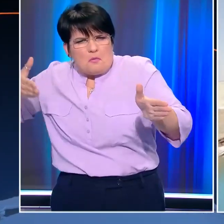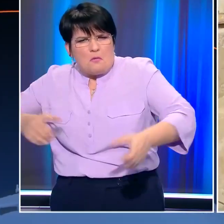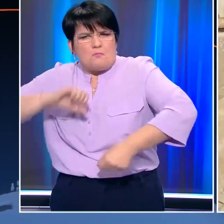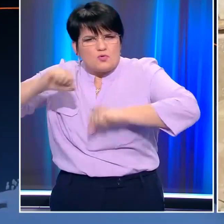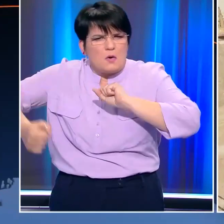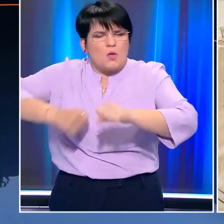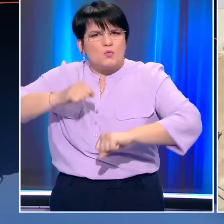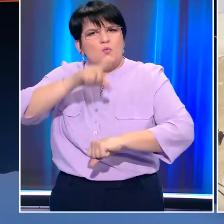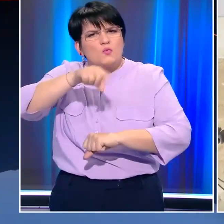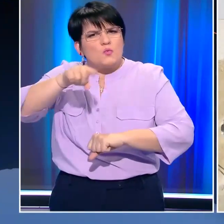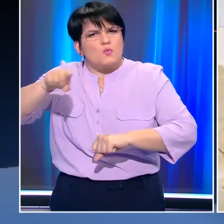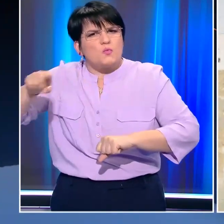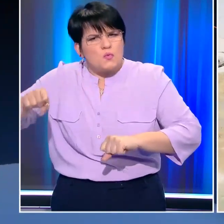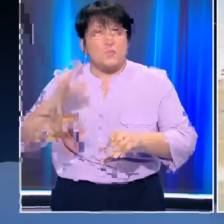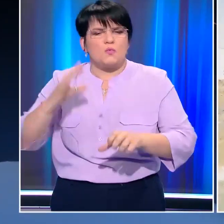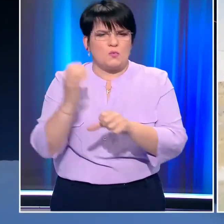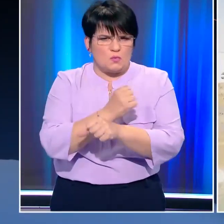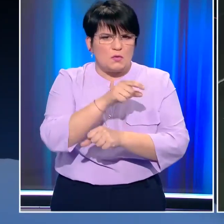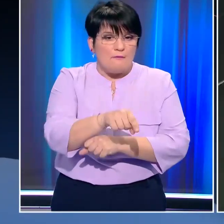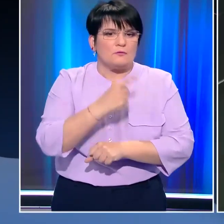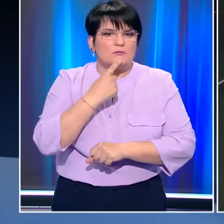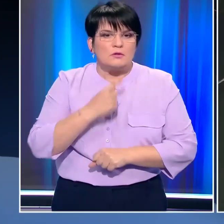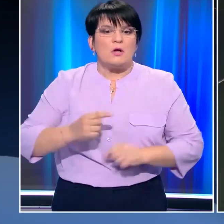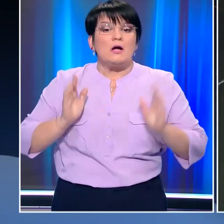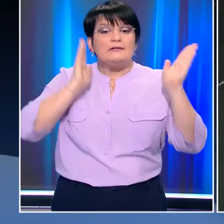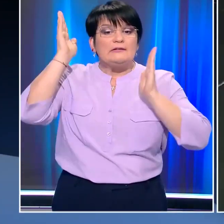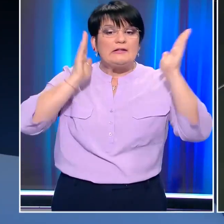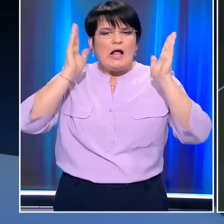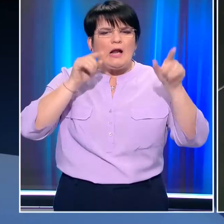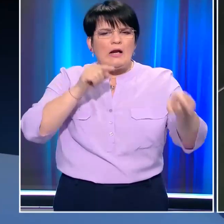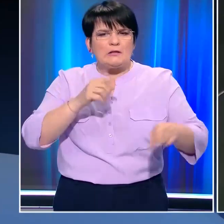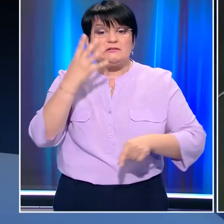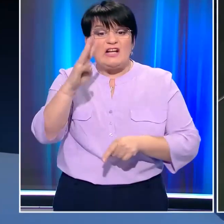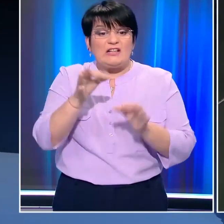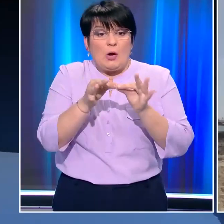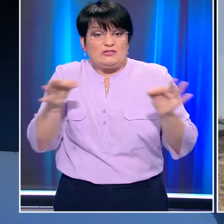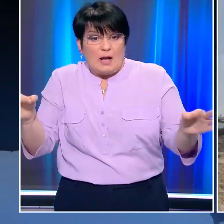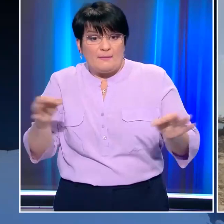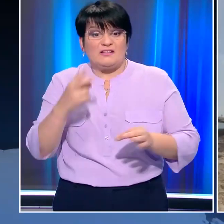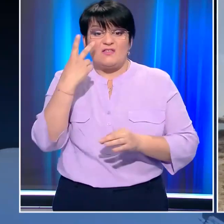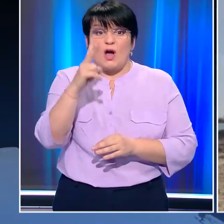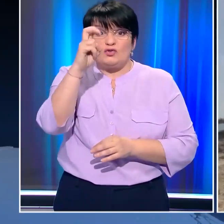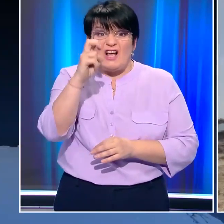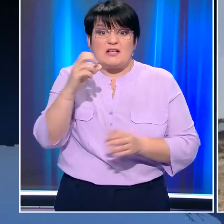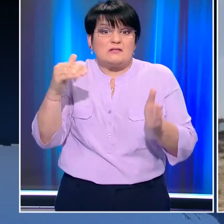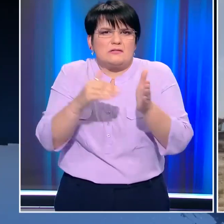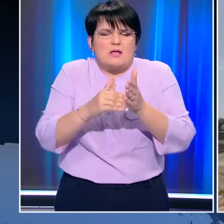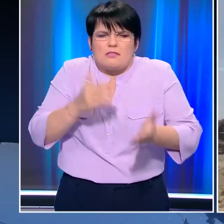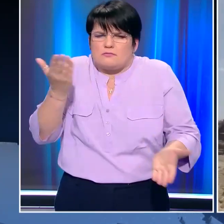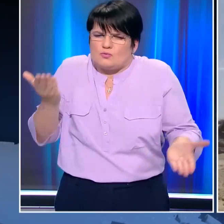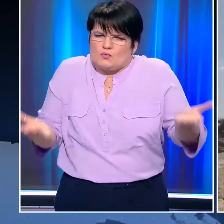Το σκάφος της ταϊβανέζικης Evergreen, μήκους 400 μέτρων και βάρους άνω των 220.000 τόνων, κατάφερε να